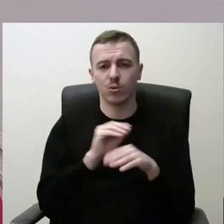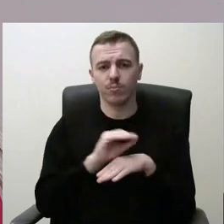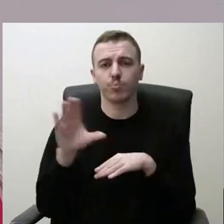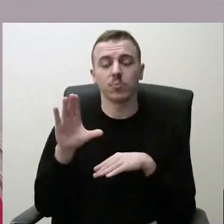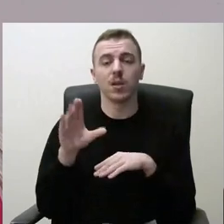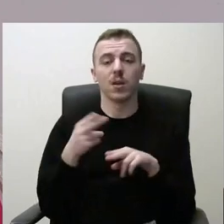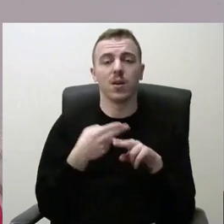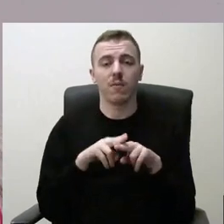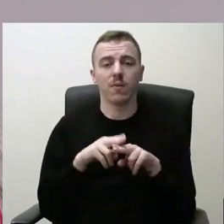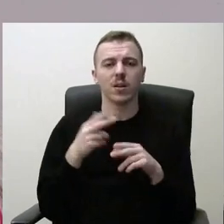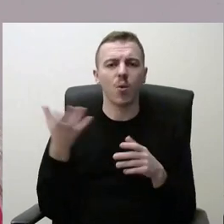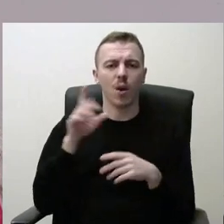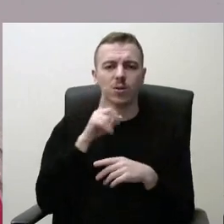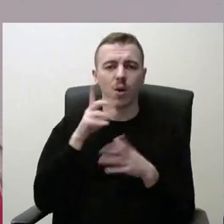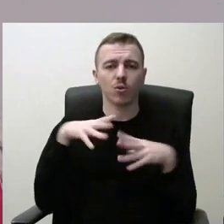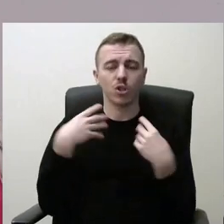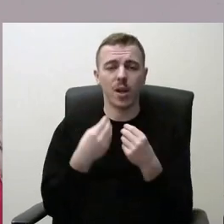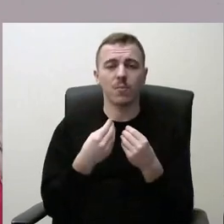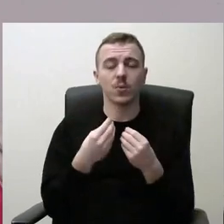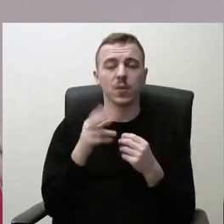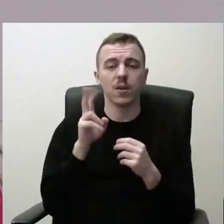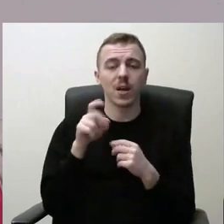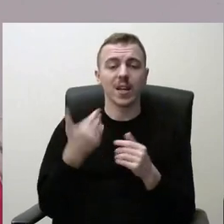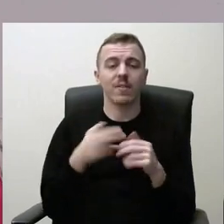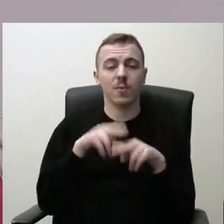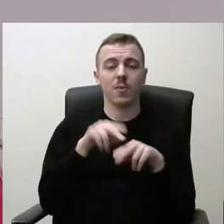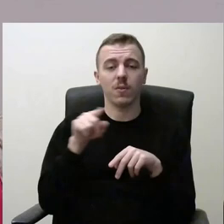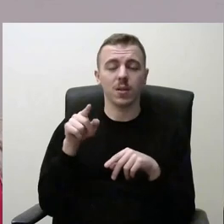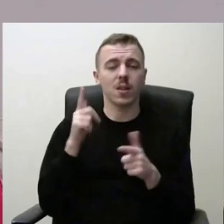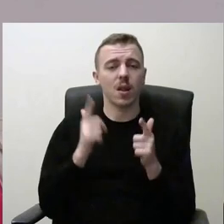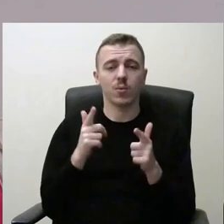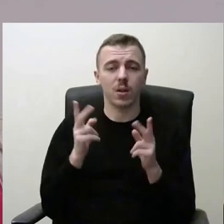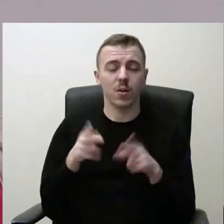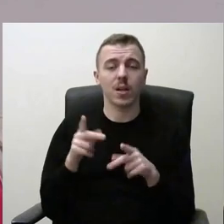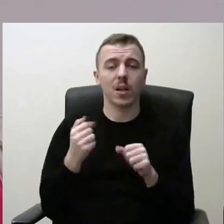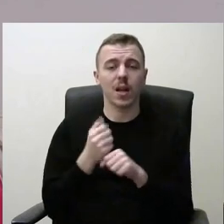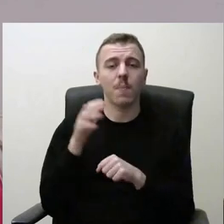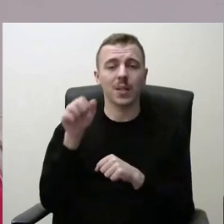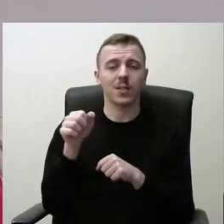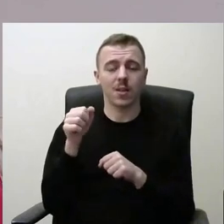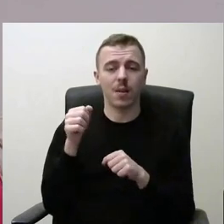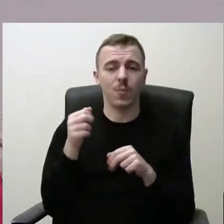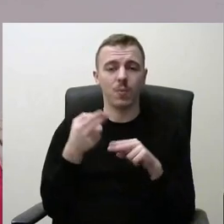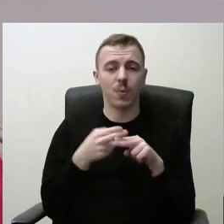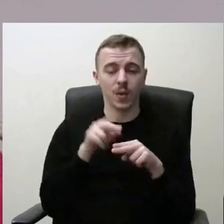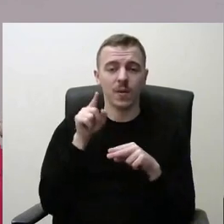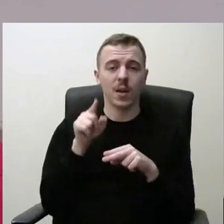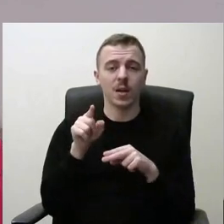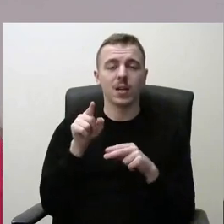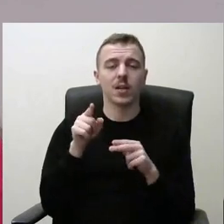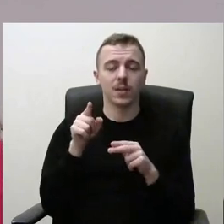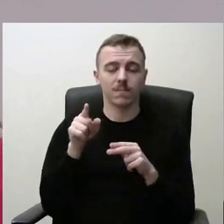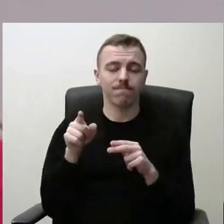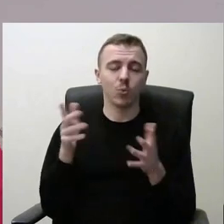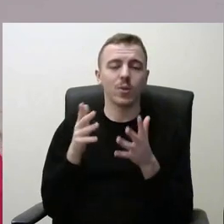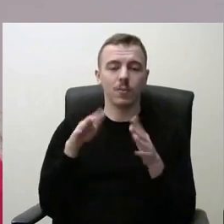atsikeliai jauno šeimas, tai natūralu, kad tose gyvenvietėse turi būti pasiekiamas iki mokyklinės ūkdymas, nes dažniausiai būna taip, kad